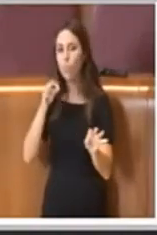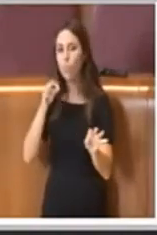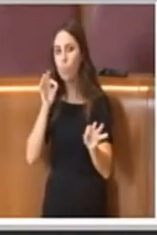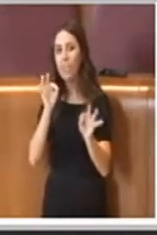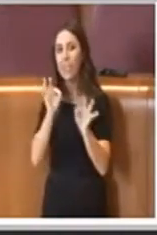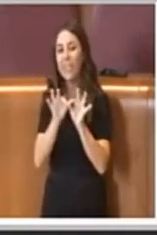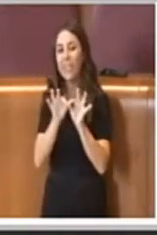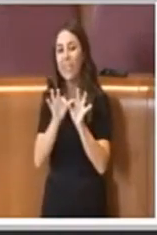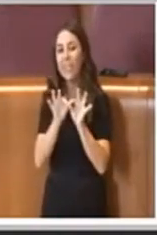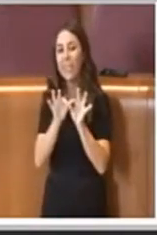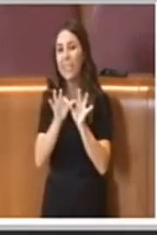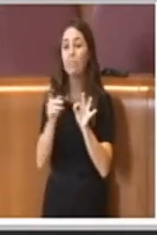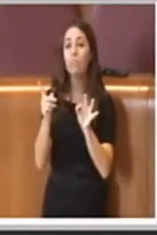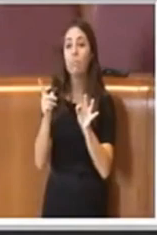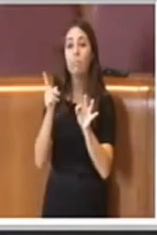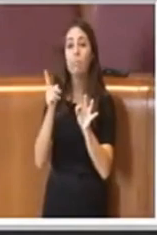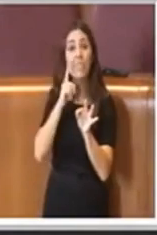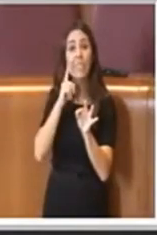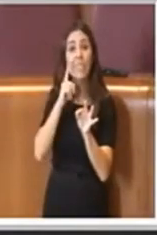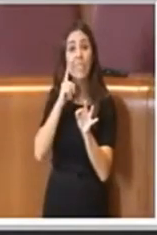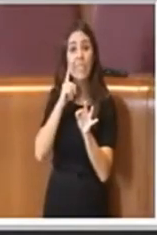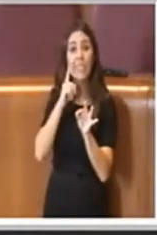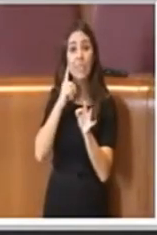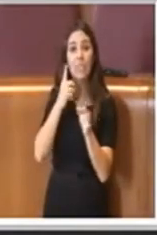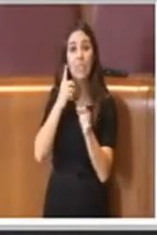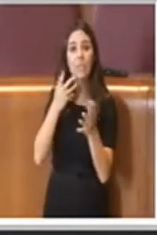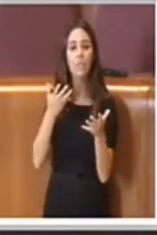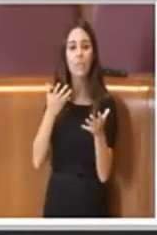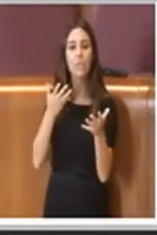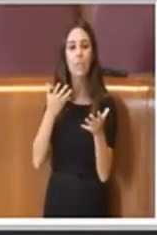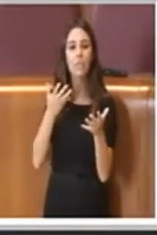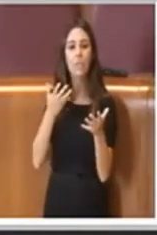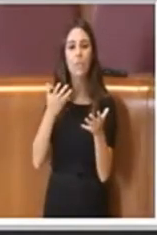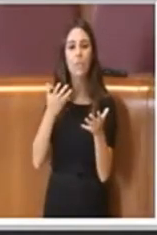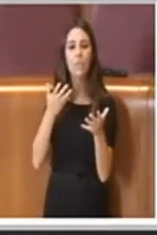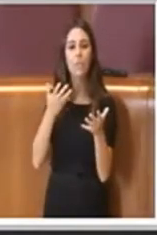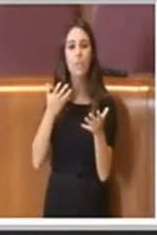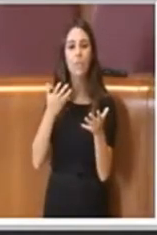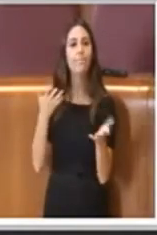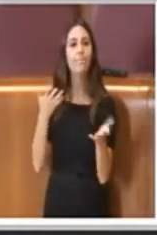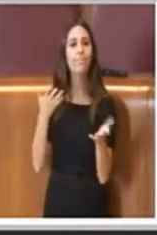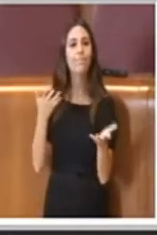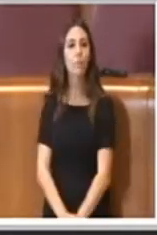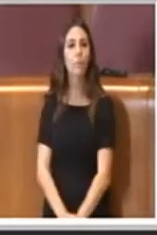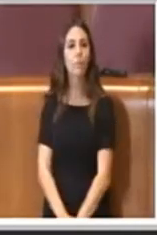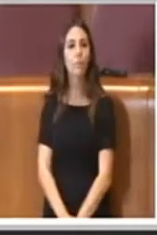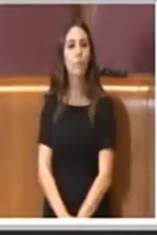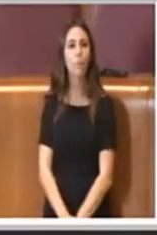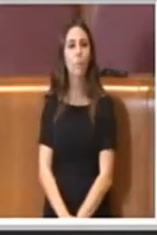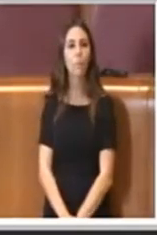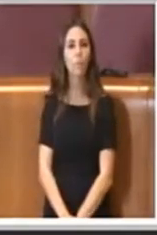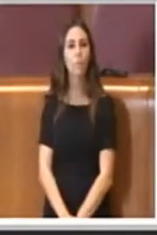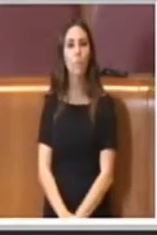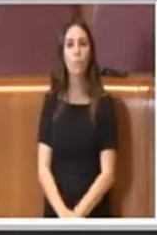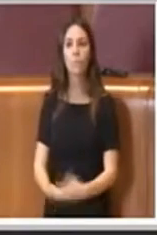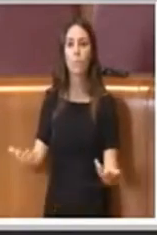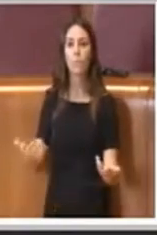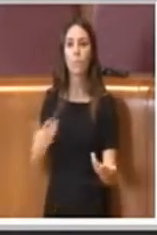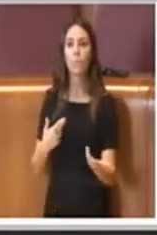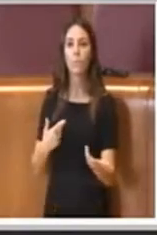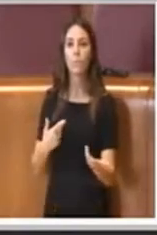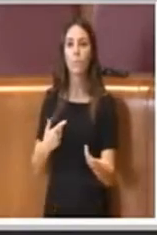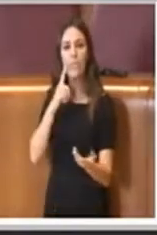Mi senti? Quando lo scopo da raggiungere Ora non più.